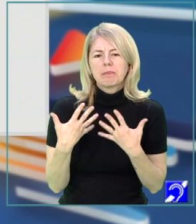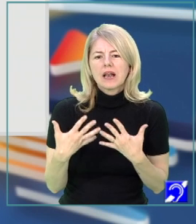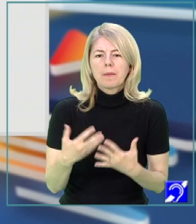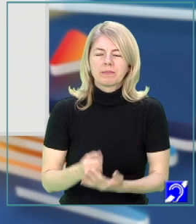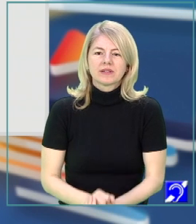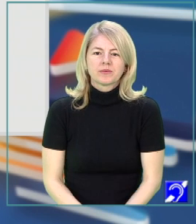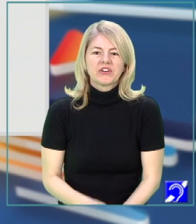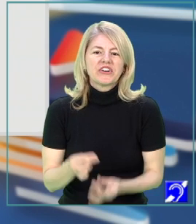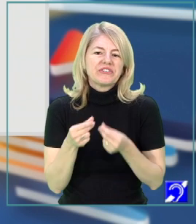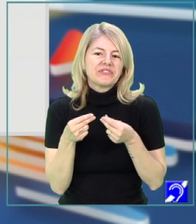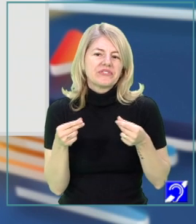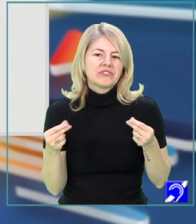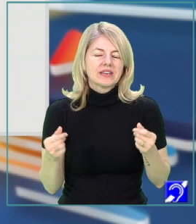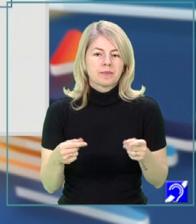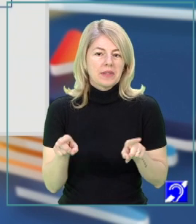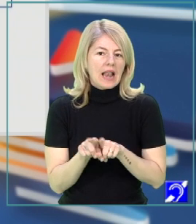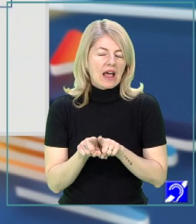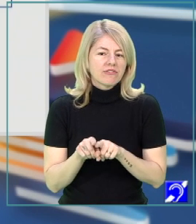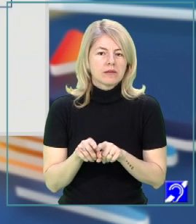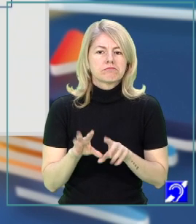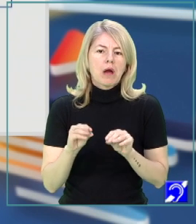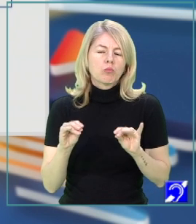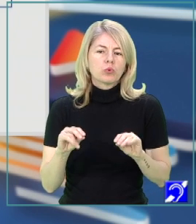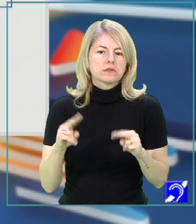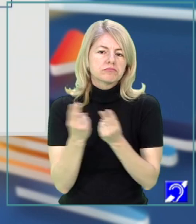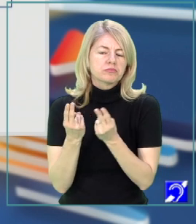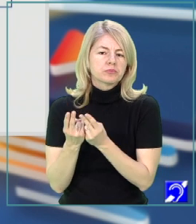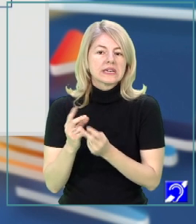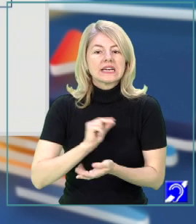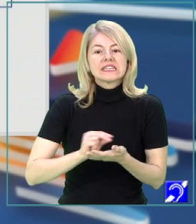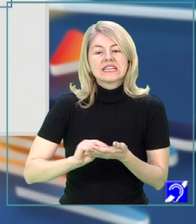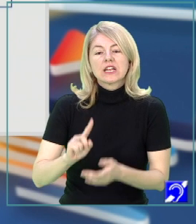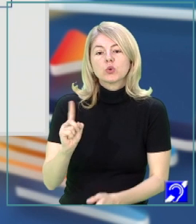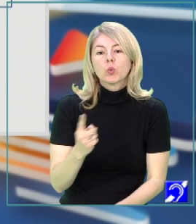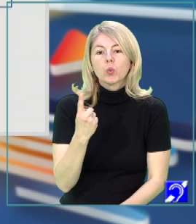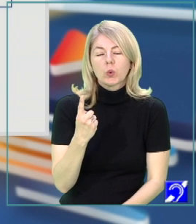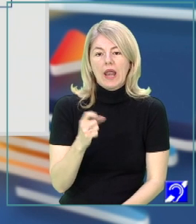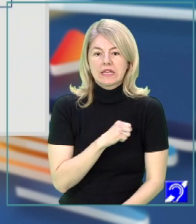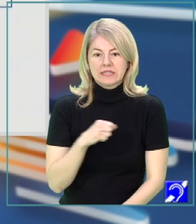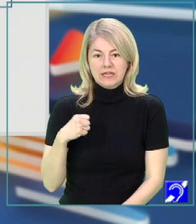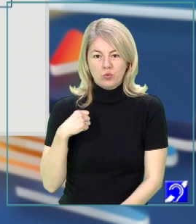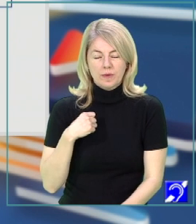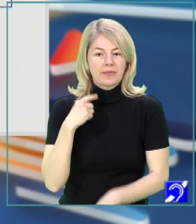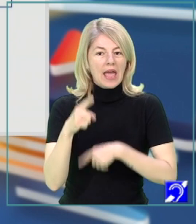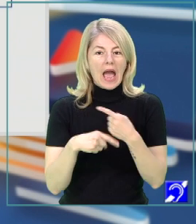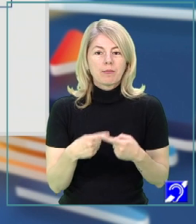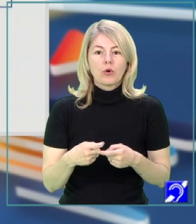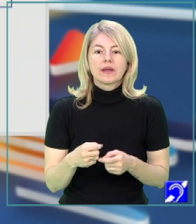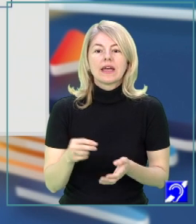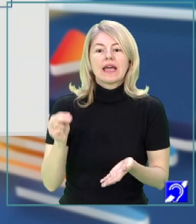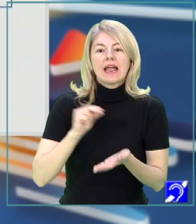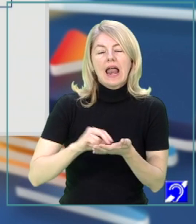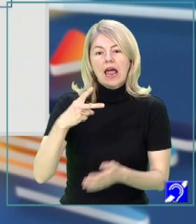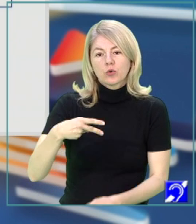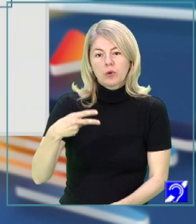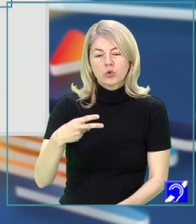finul. Am mai multe variante. Nu uitați să scrieți una singură. Apoi, la exercițiul al doilea, vi